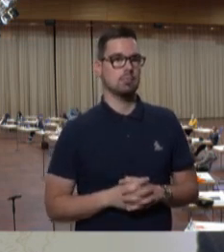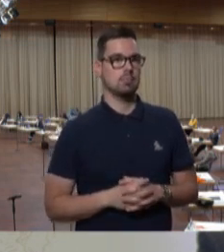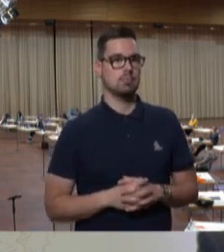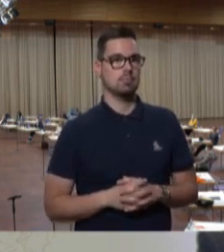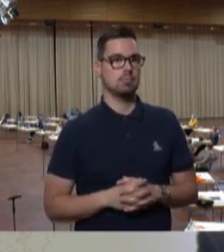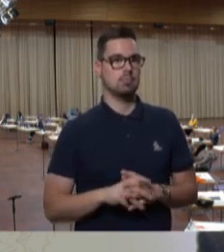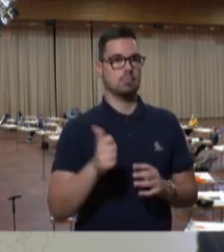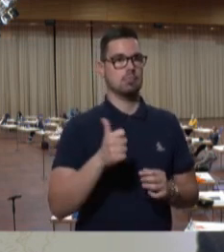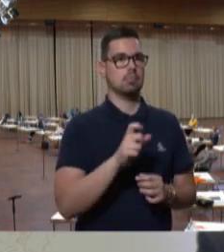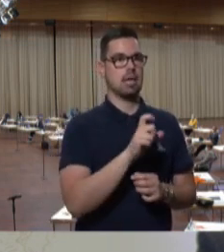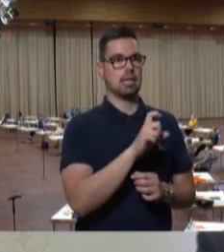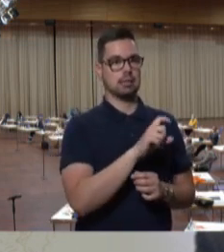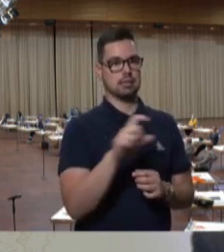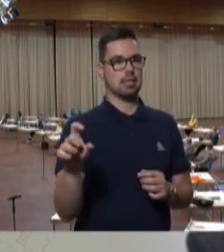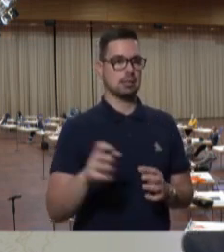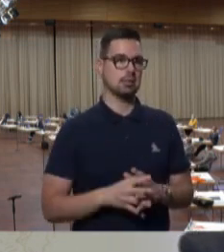Ein Satz.